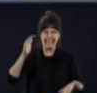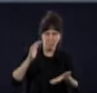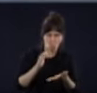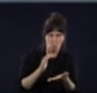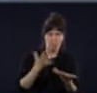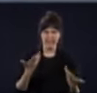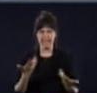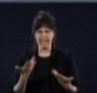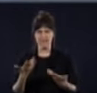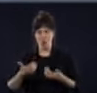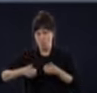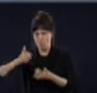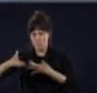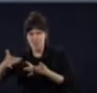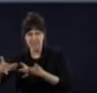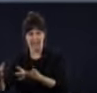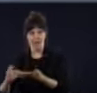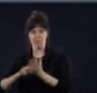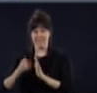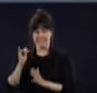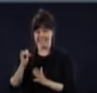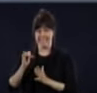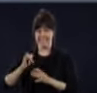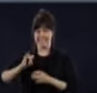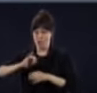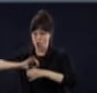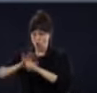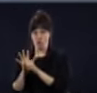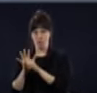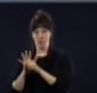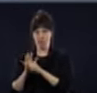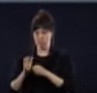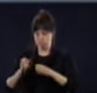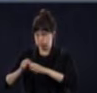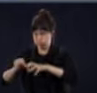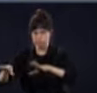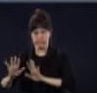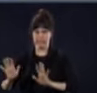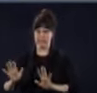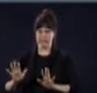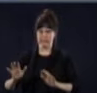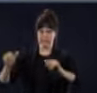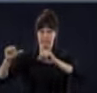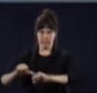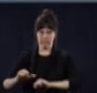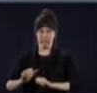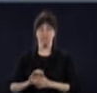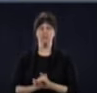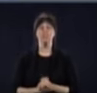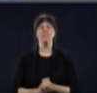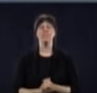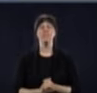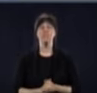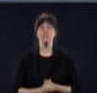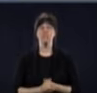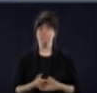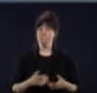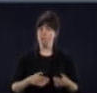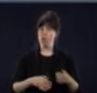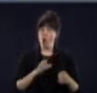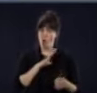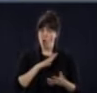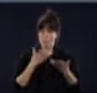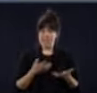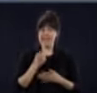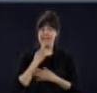avec la situation. Raison pour laquelle, d'ailleurs, on a fait appel, entre autres aux Forces armées canadiennes. On a des Rangers qui